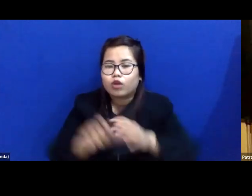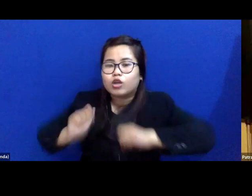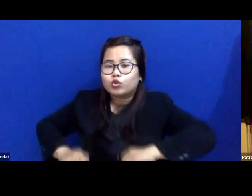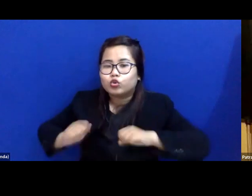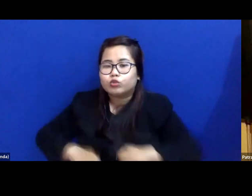Indonesia.